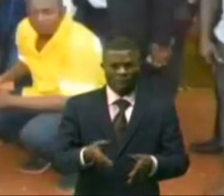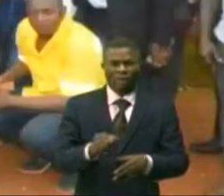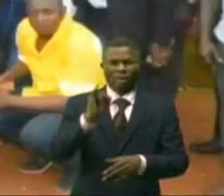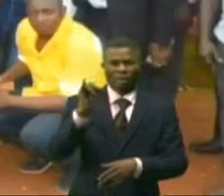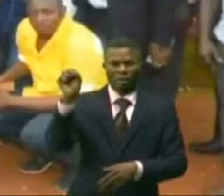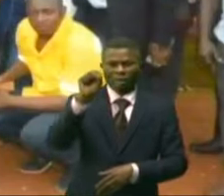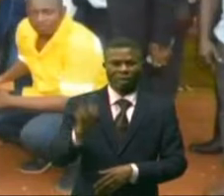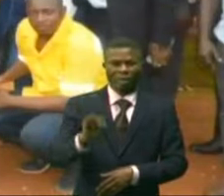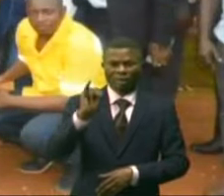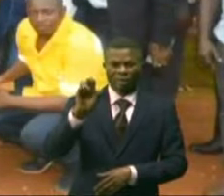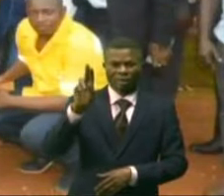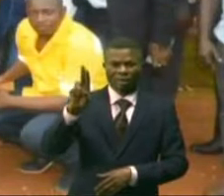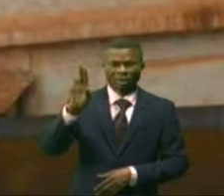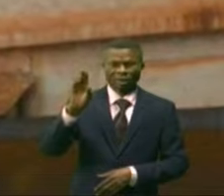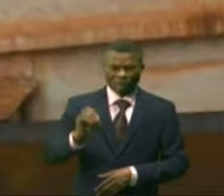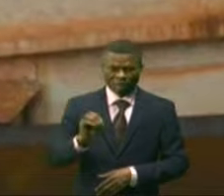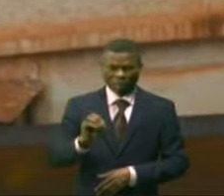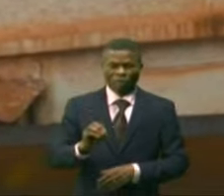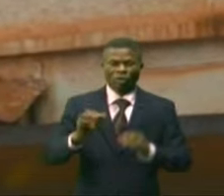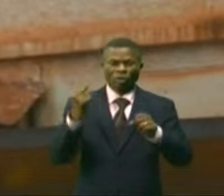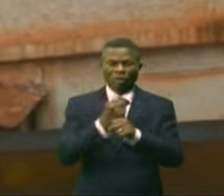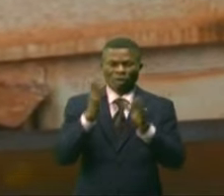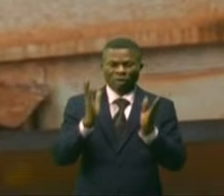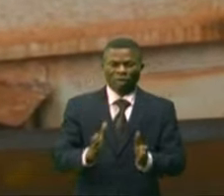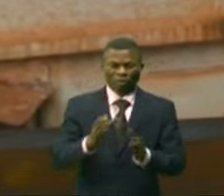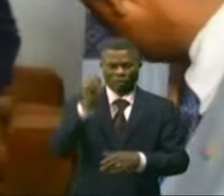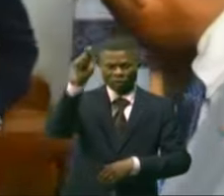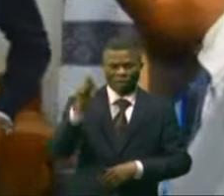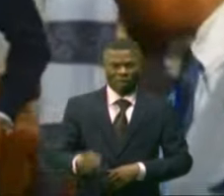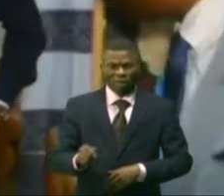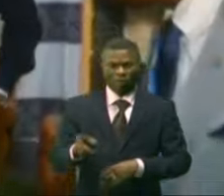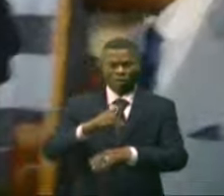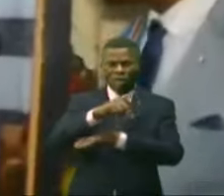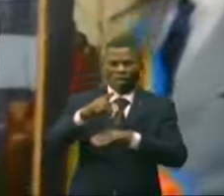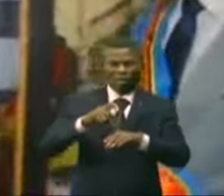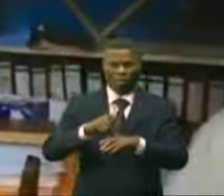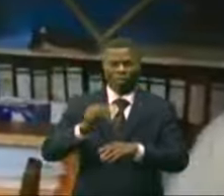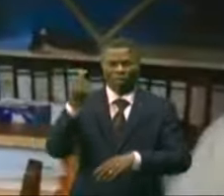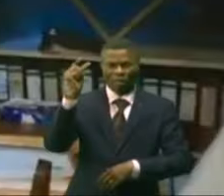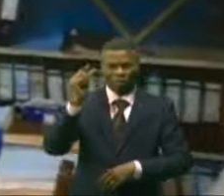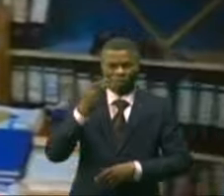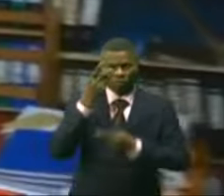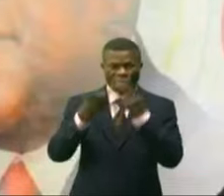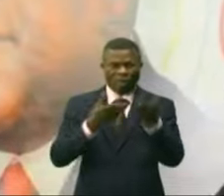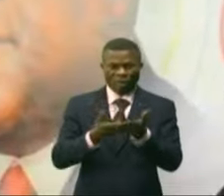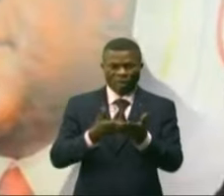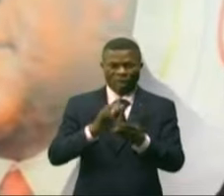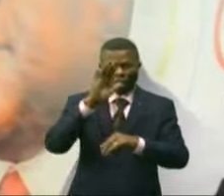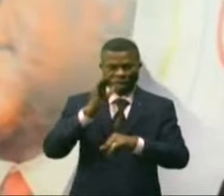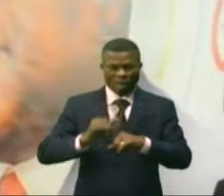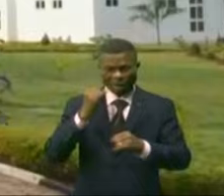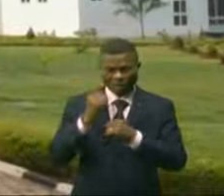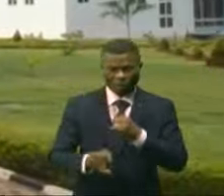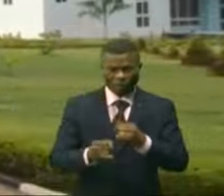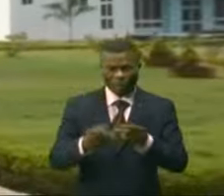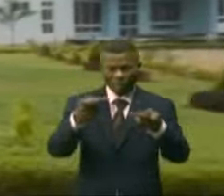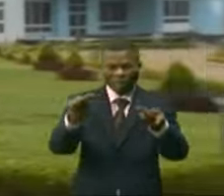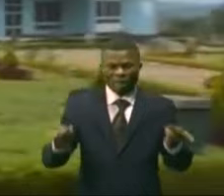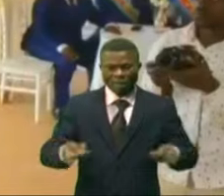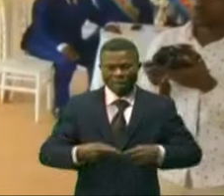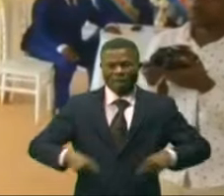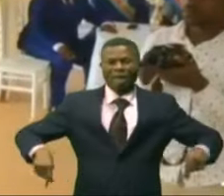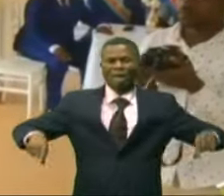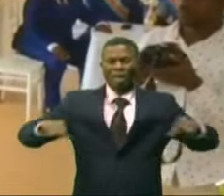réconfort pour le personnel de la division provinciale des mines qu'il visite, avant de finir dans la salle polyvalente de la